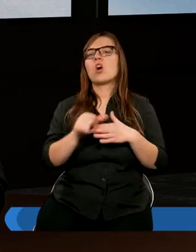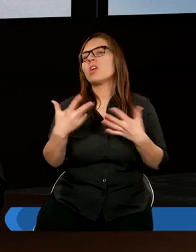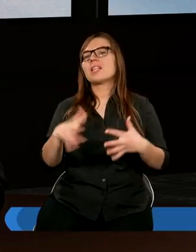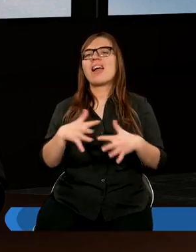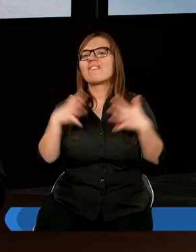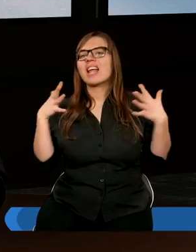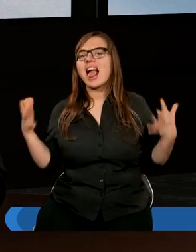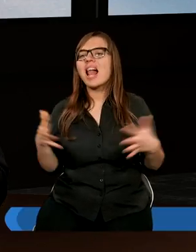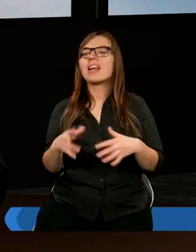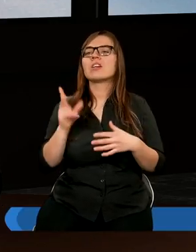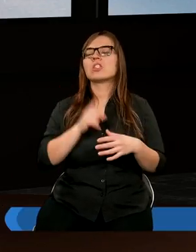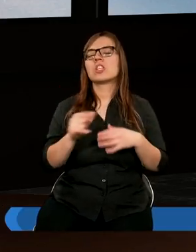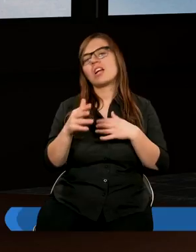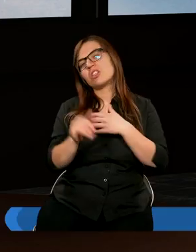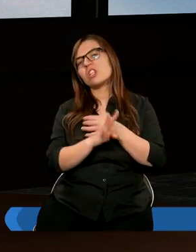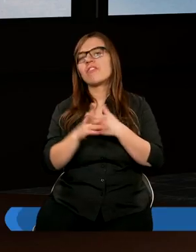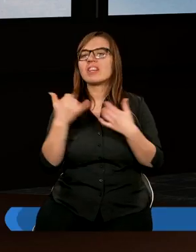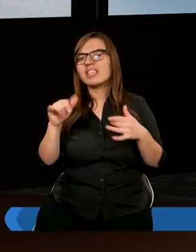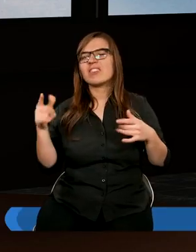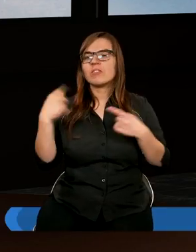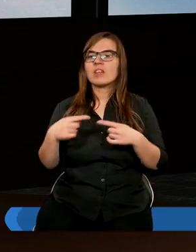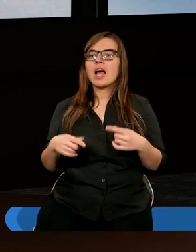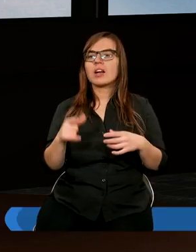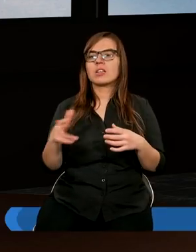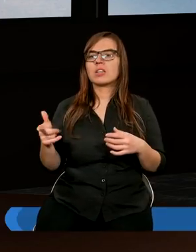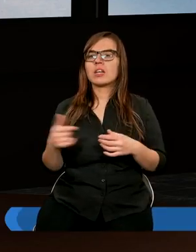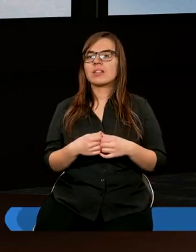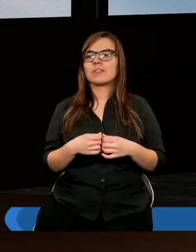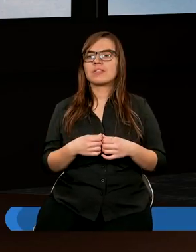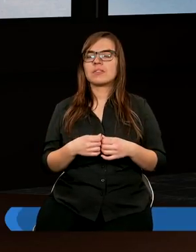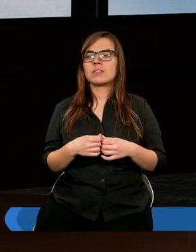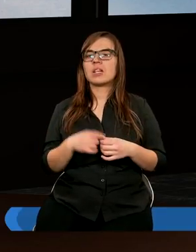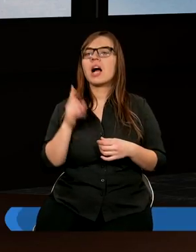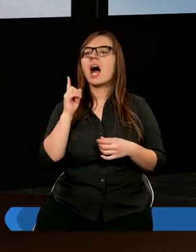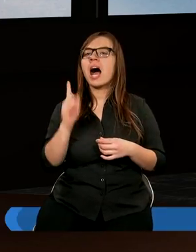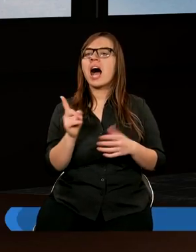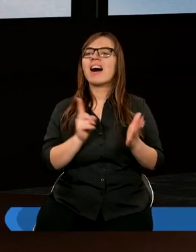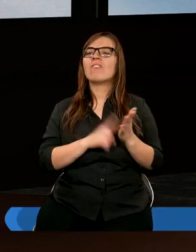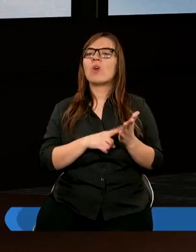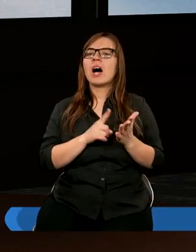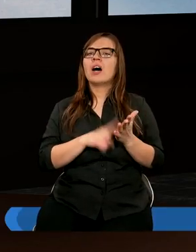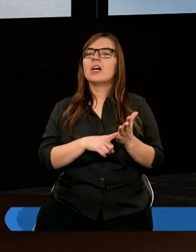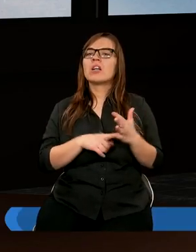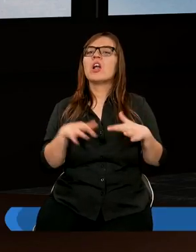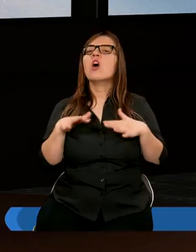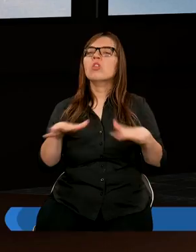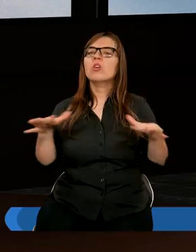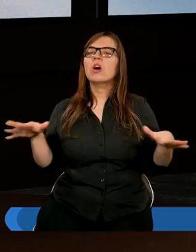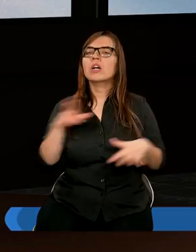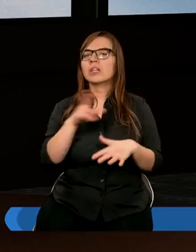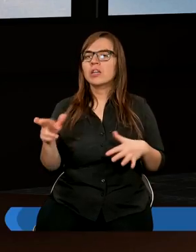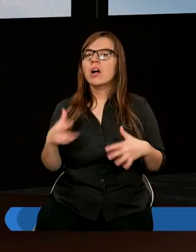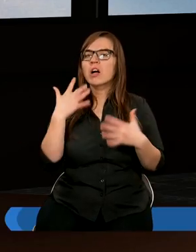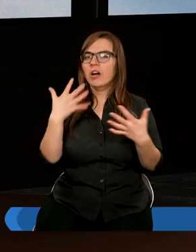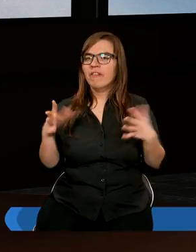trud i znój, to chyba psalm 90, 10 wierszy. Ale właśnie wiele rzeczy, które